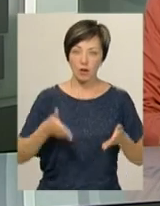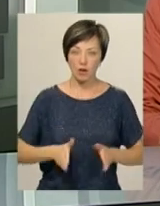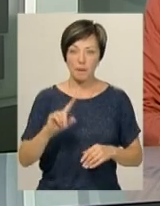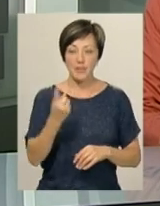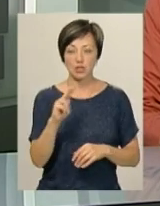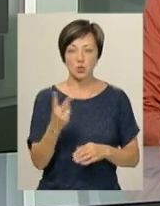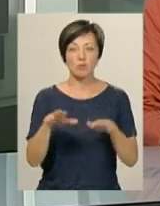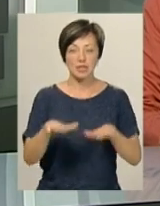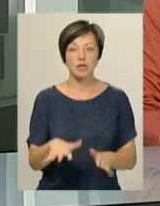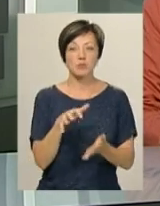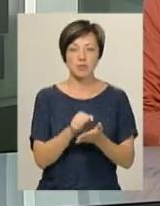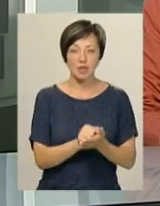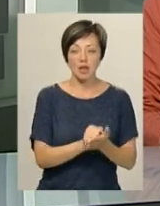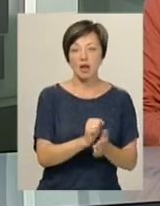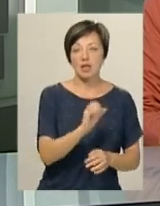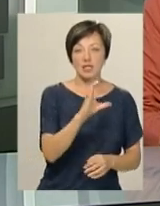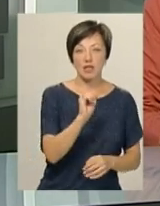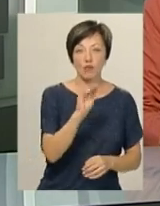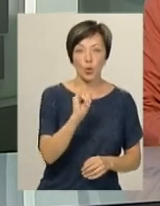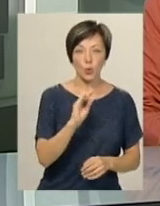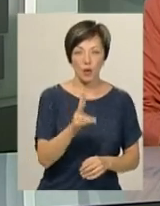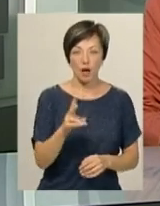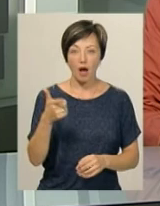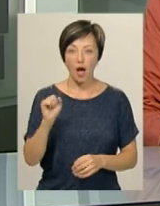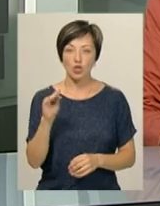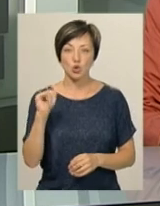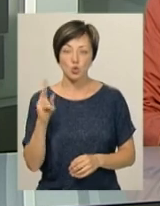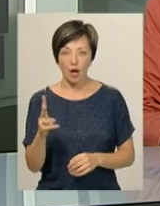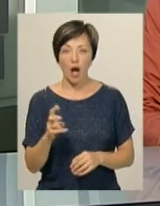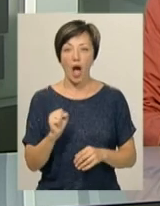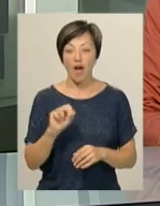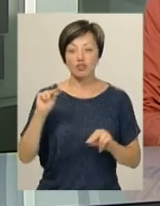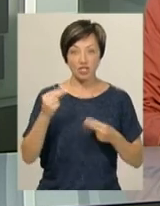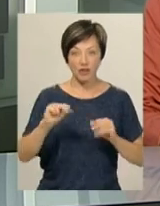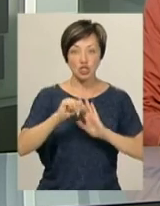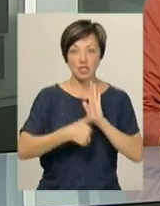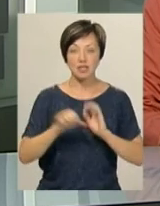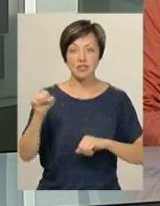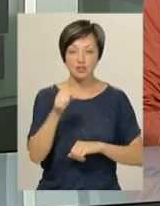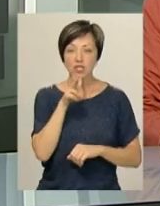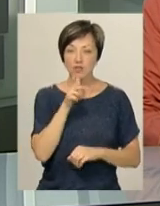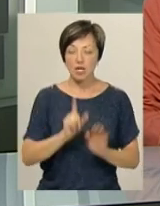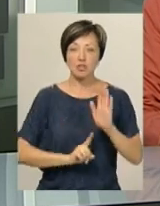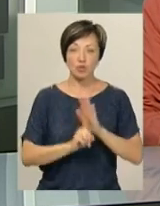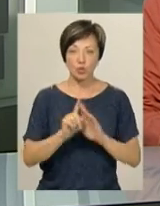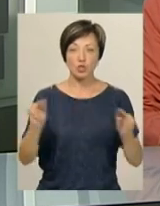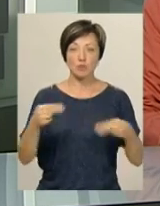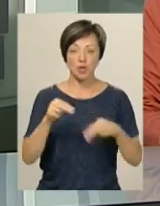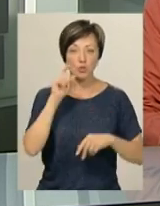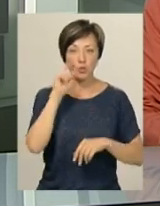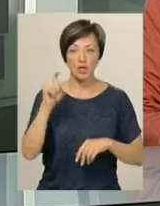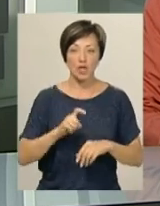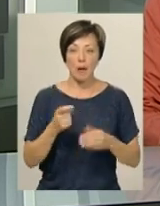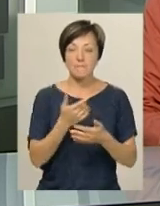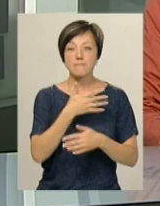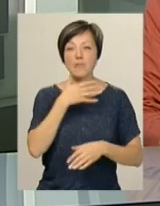перше та друге місця посіли Наталія Сафронюк та Кристина Ганжук. А в четвер, 16 серпня, в Чернівцях стартує чемпіонат України